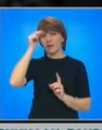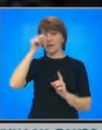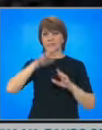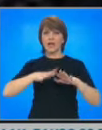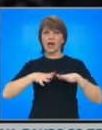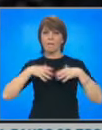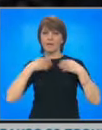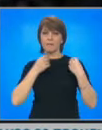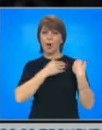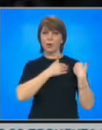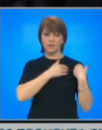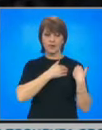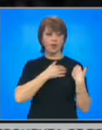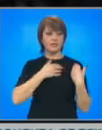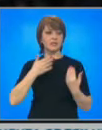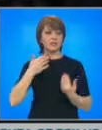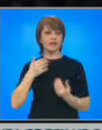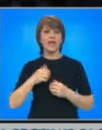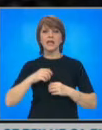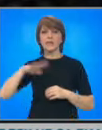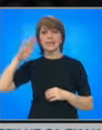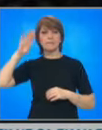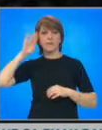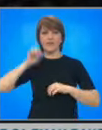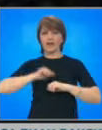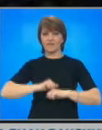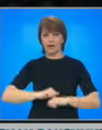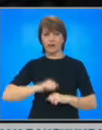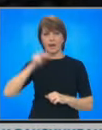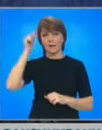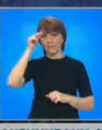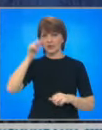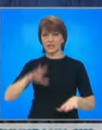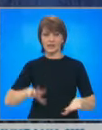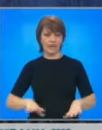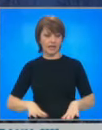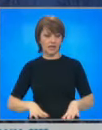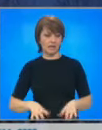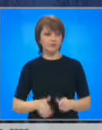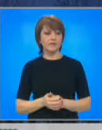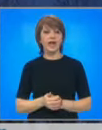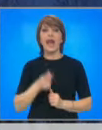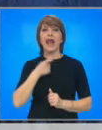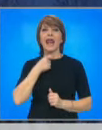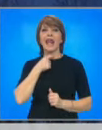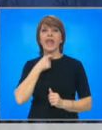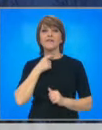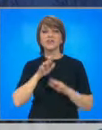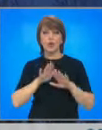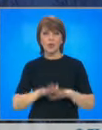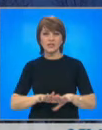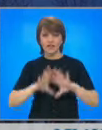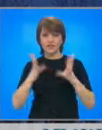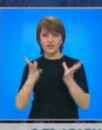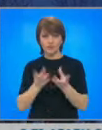парламент, на българската изпълнителна власт и на българските граждани. Левски мечта е всички в